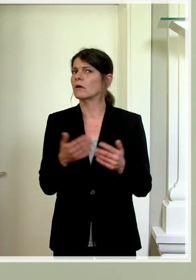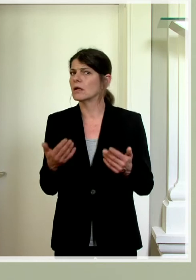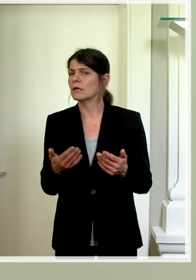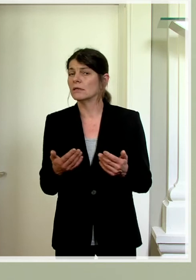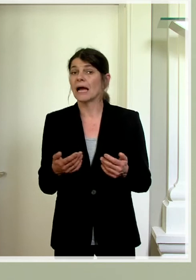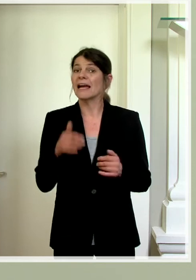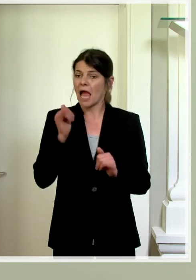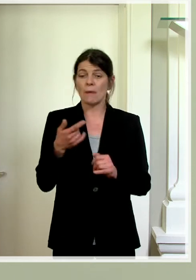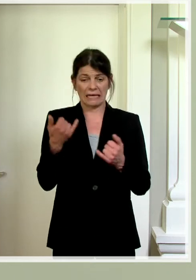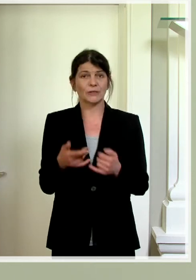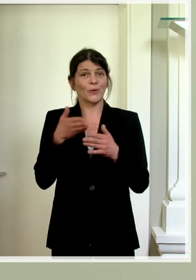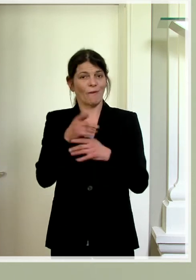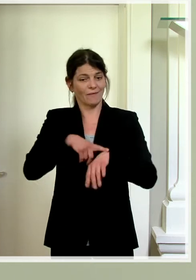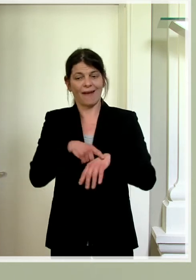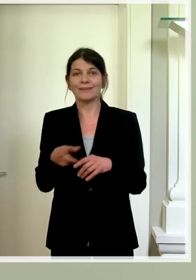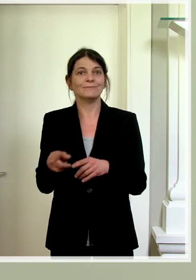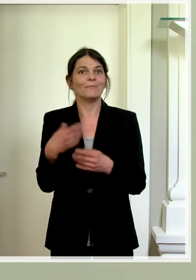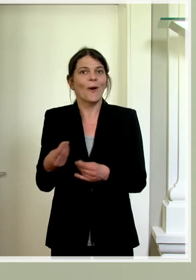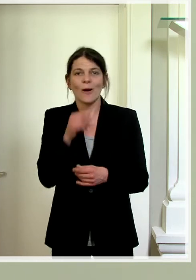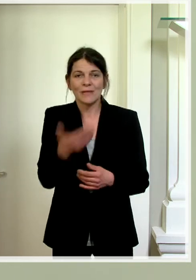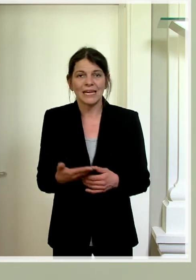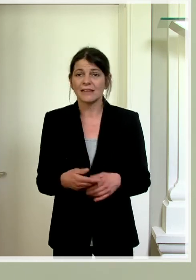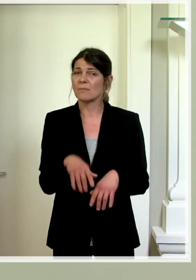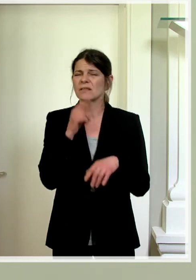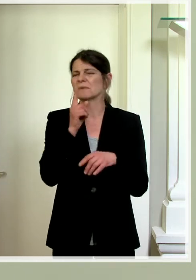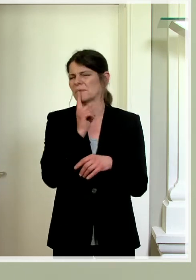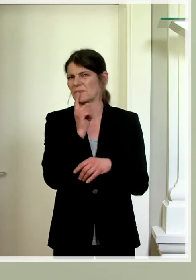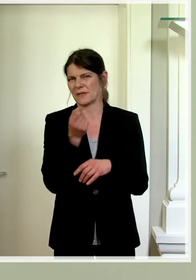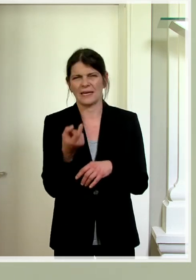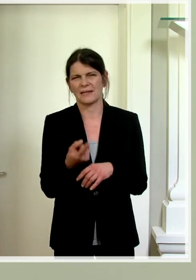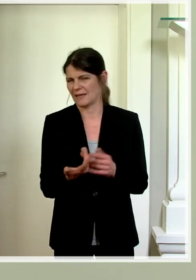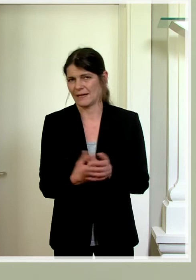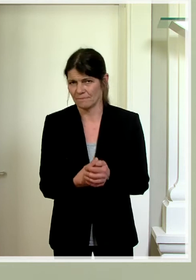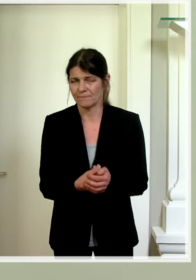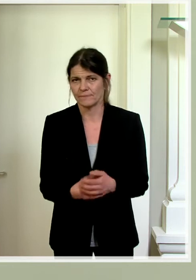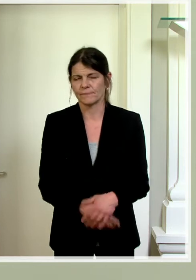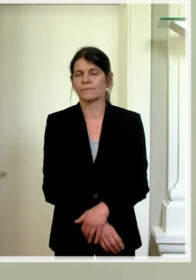durchs Raster. Ich möchte aber auch betonen, es sind nicht viele, es sind sehr wenige.